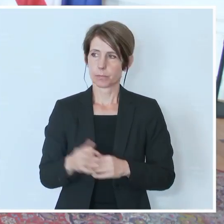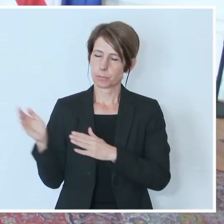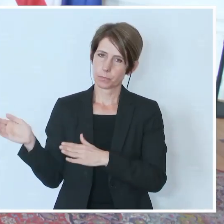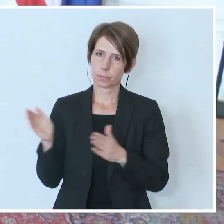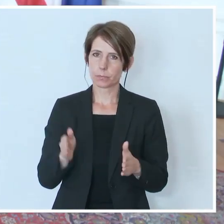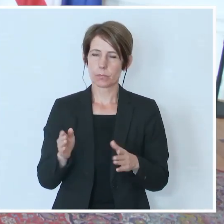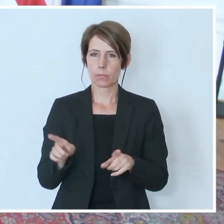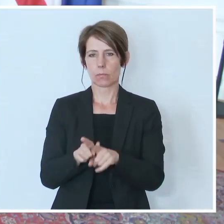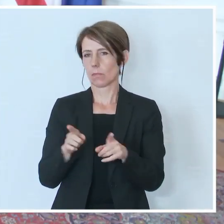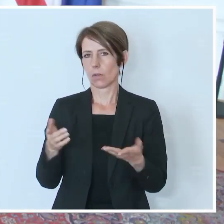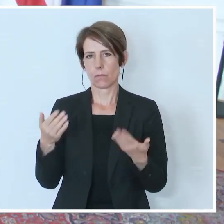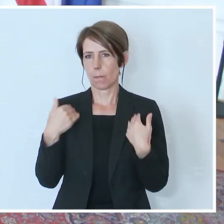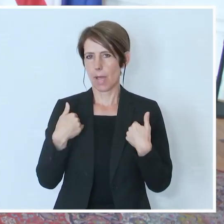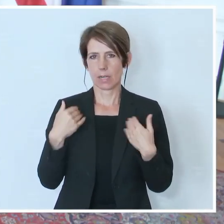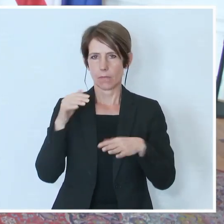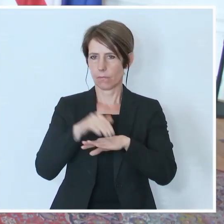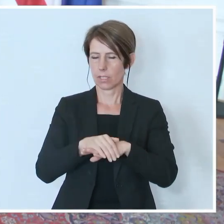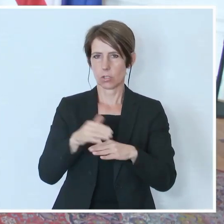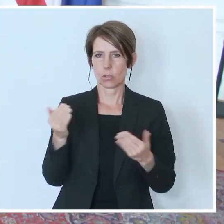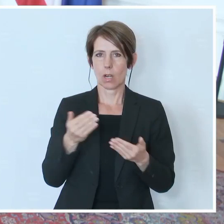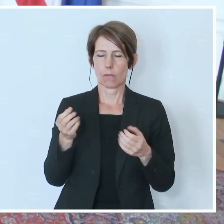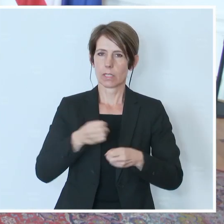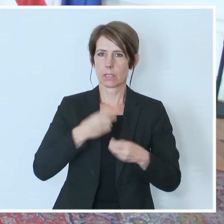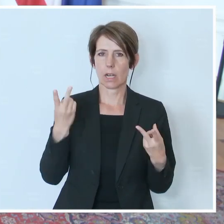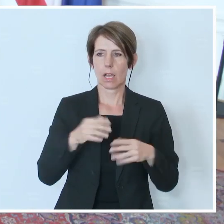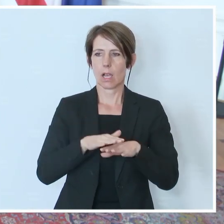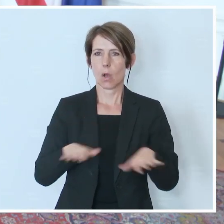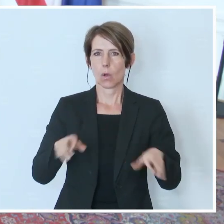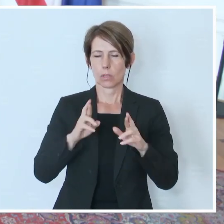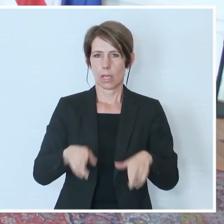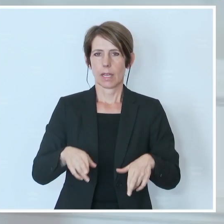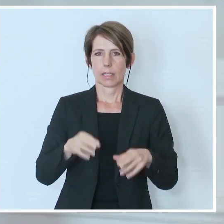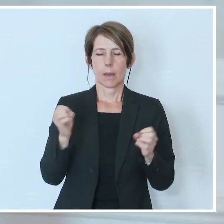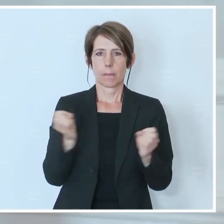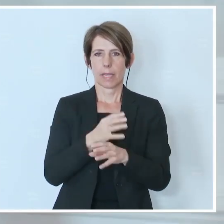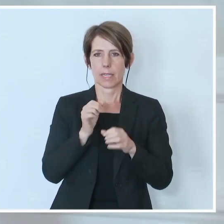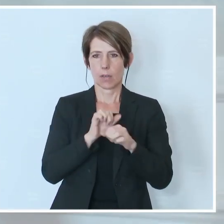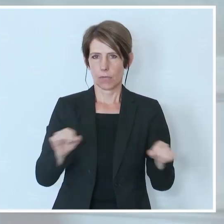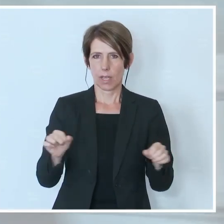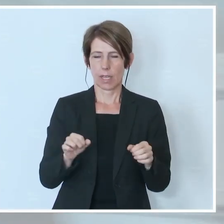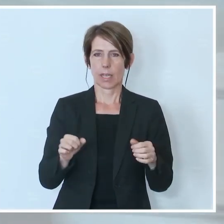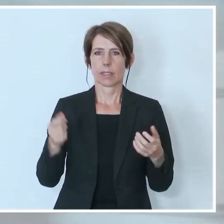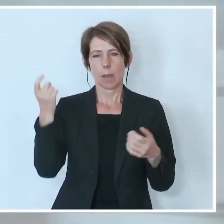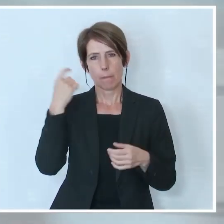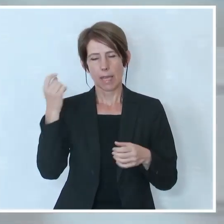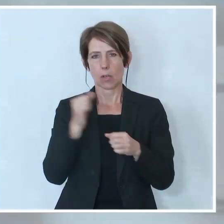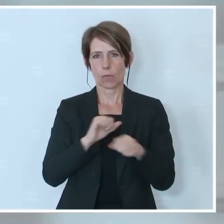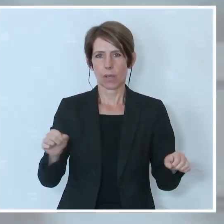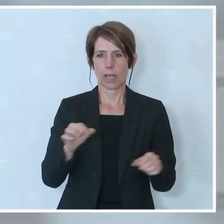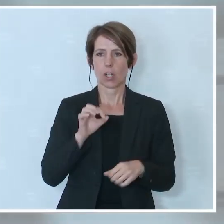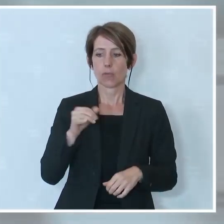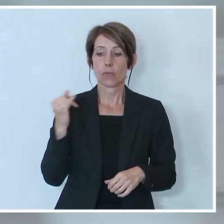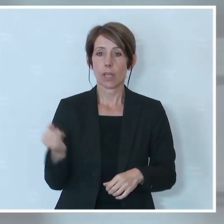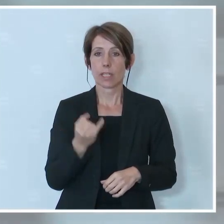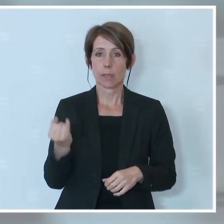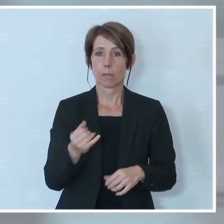ganz klare Feststellung. Grundrecht wie Meinungsfreiheit, Medienfreiheit, die sind nie für immer gesettelt. Jede